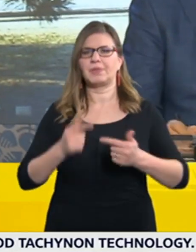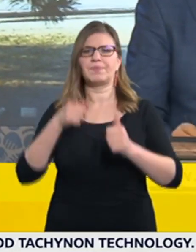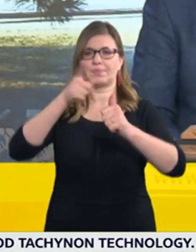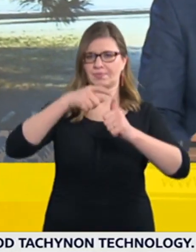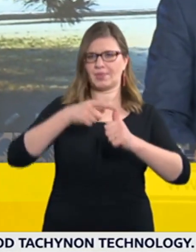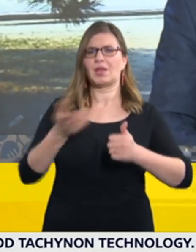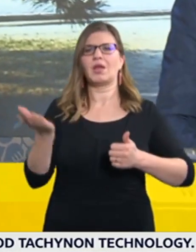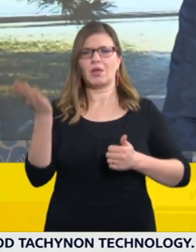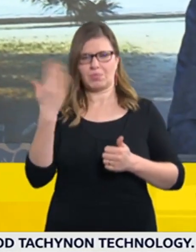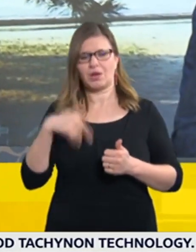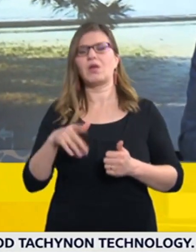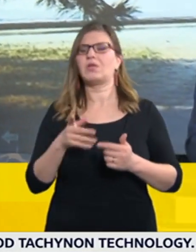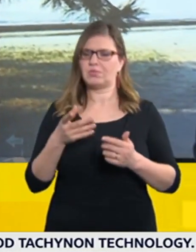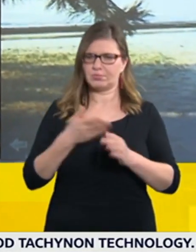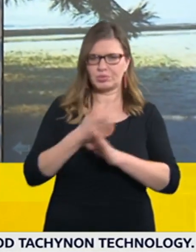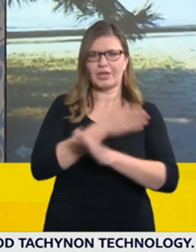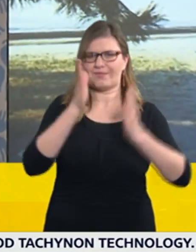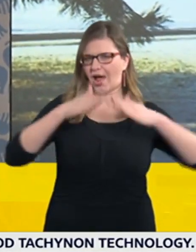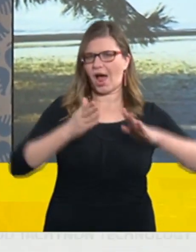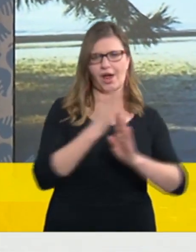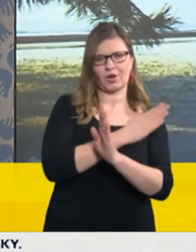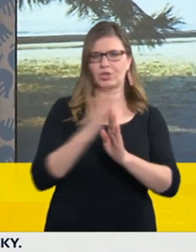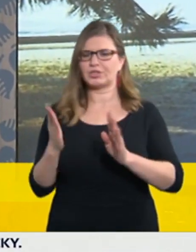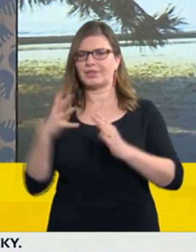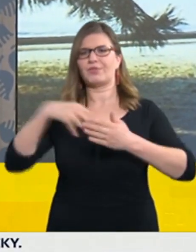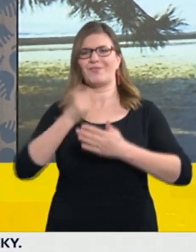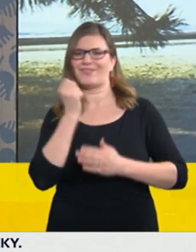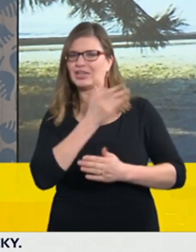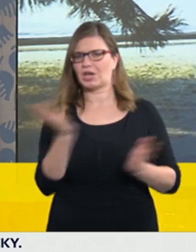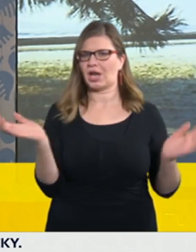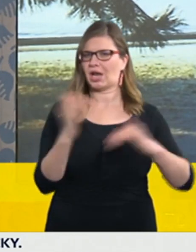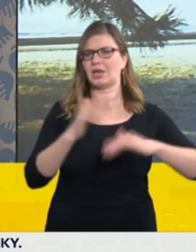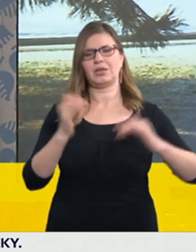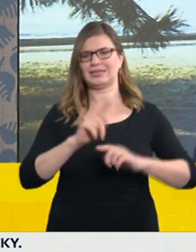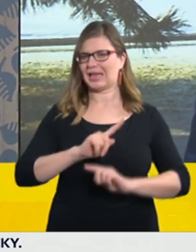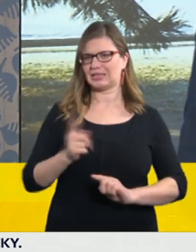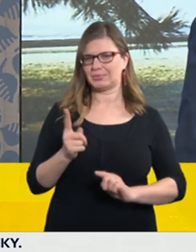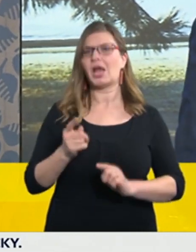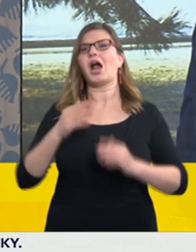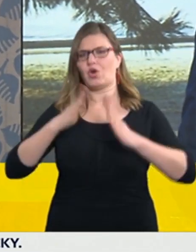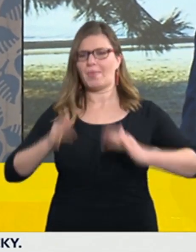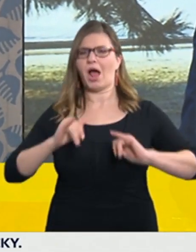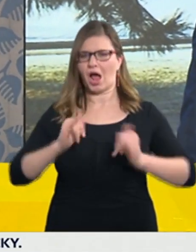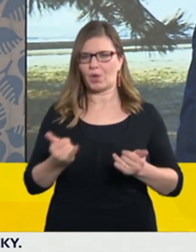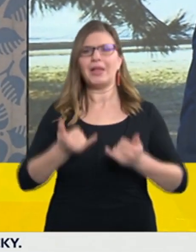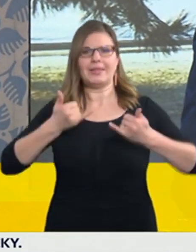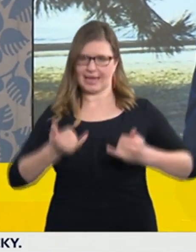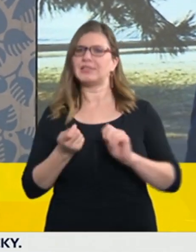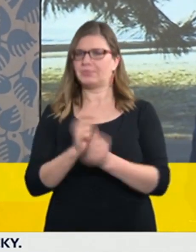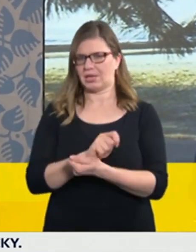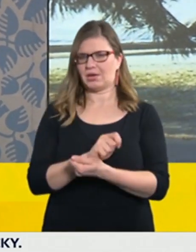veřejně dostupná nebo veřejně přístupná místa, ať už venku nebo uvnitř, tak toto nařízení se týká omezení